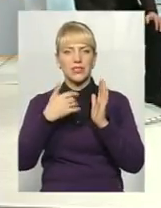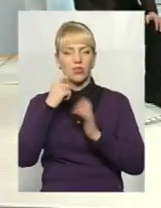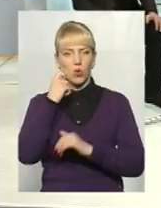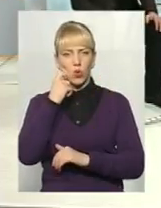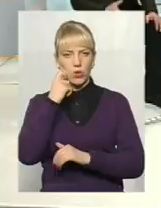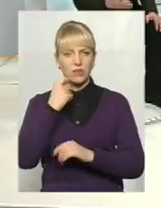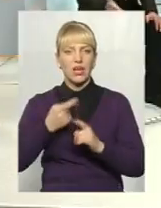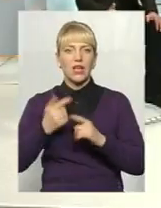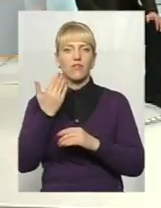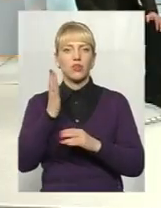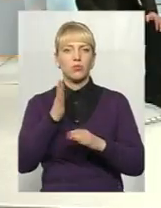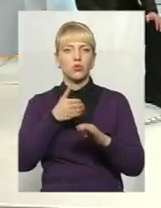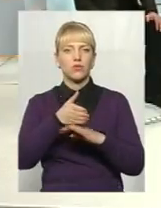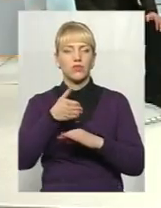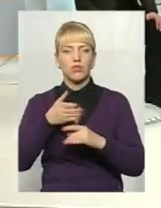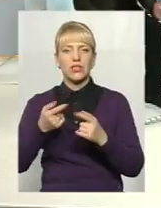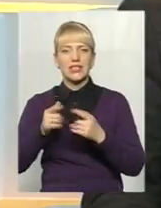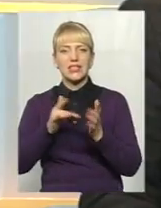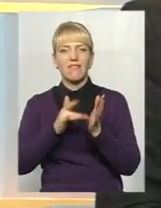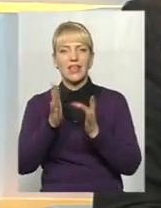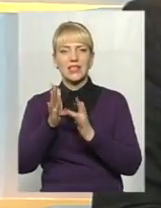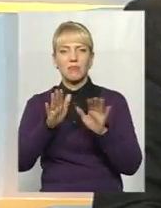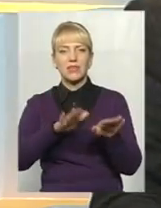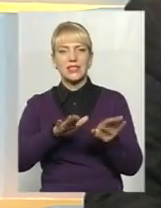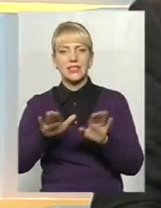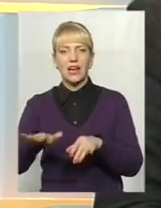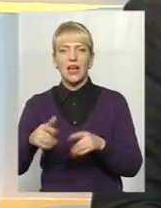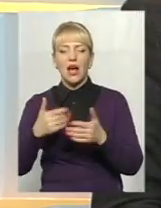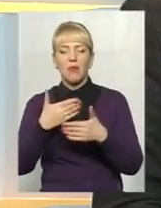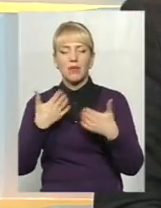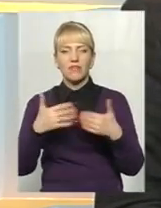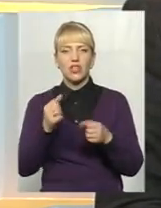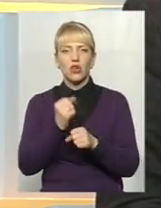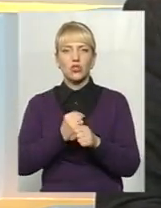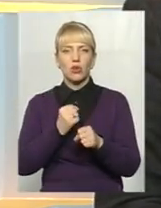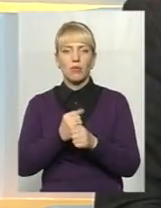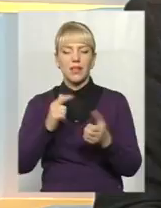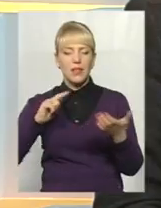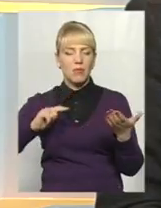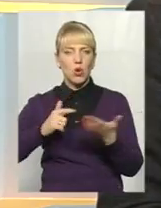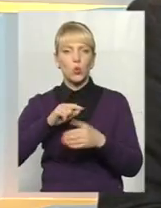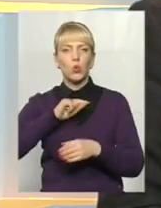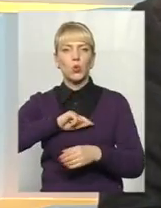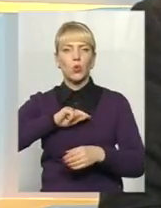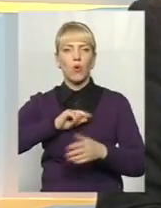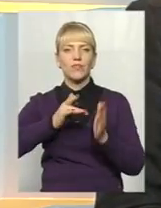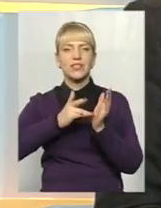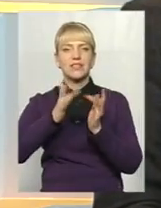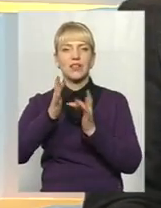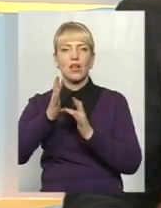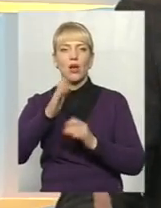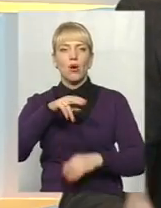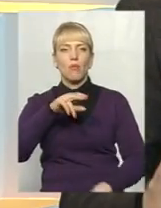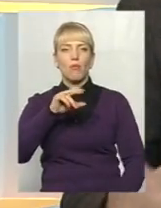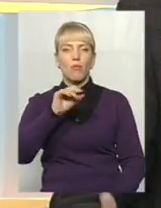Вони будуть відвідувати ці святі місця, а ми зараз розробили вже маршрут духовні святини побожжя, тому